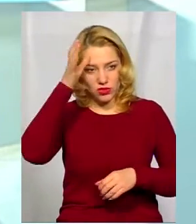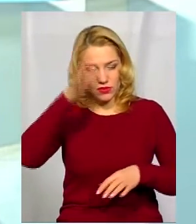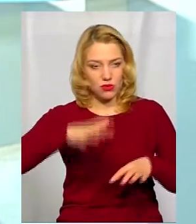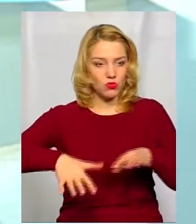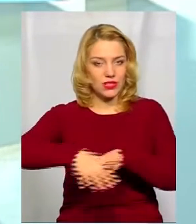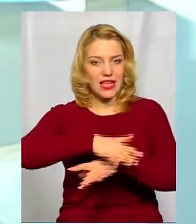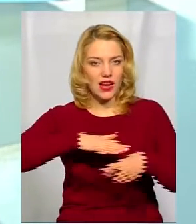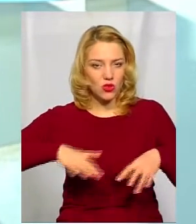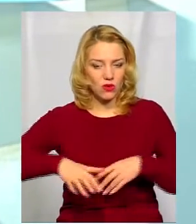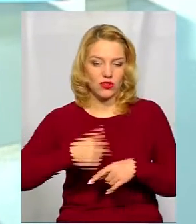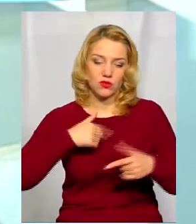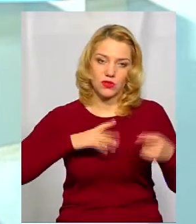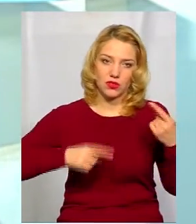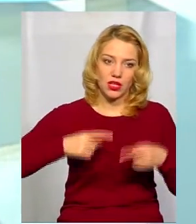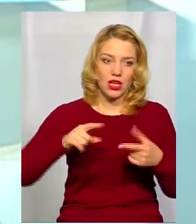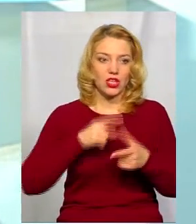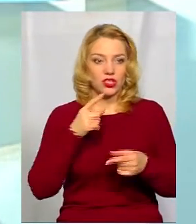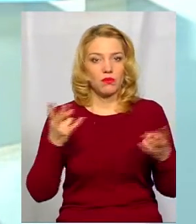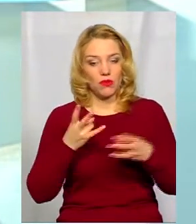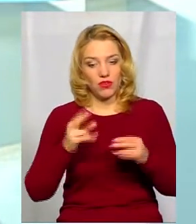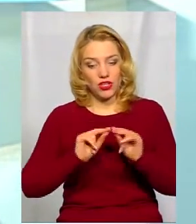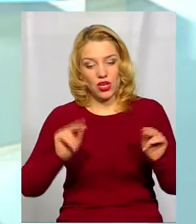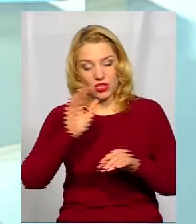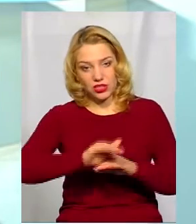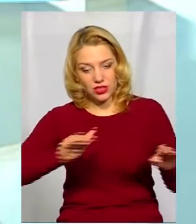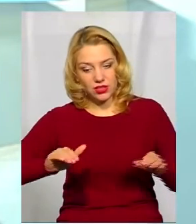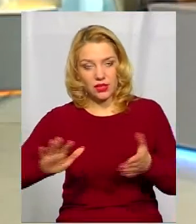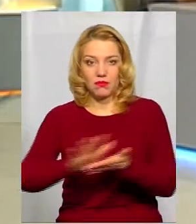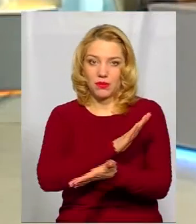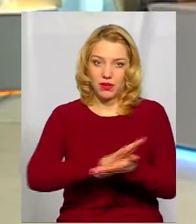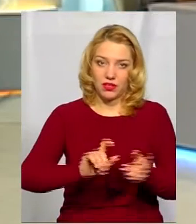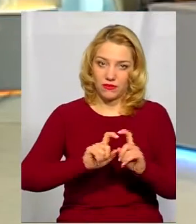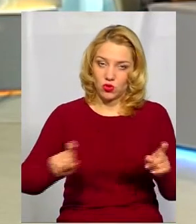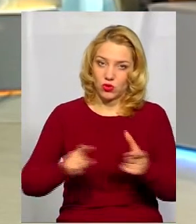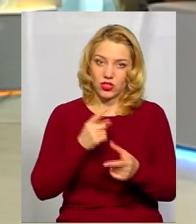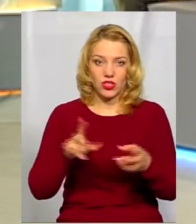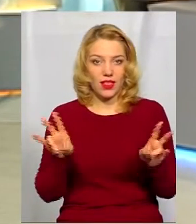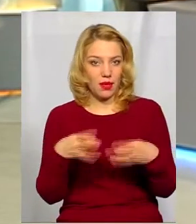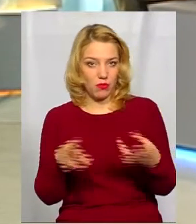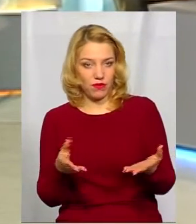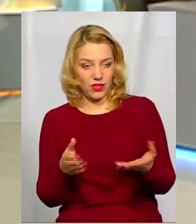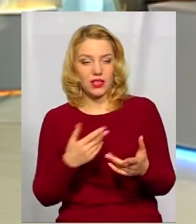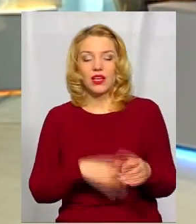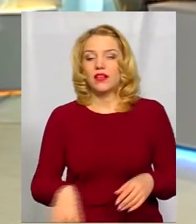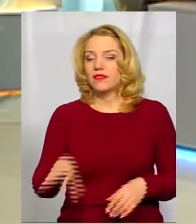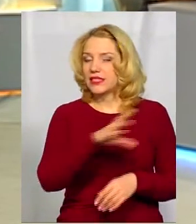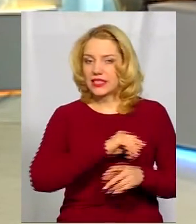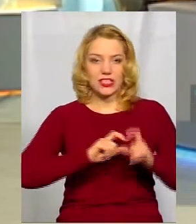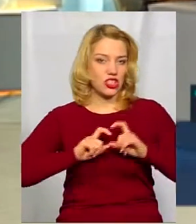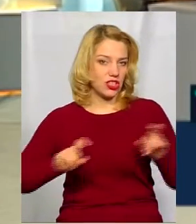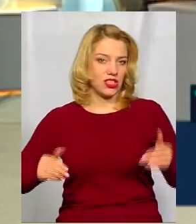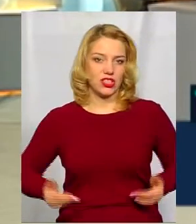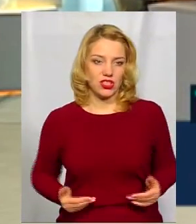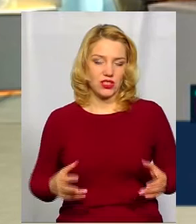дискусували. Чи повинні учні прибирати в школі, чи не повинні? Тобто всі сторони шкільного життя